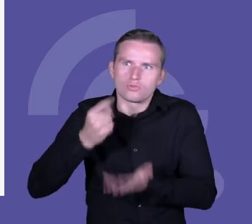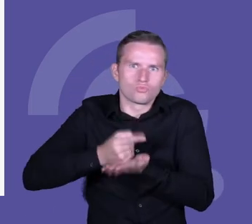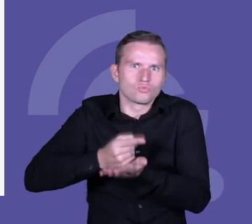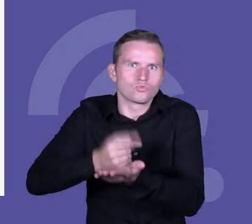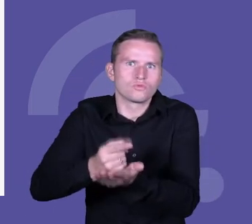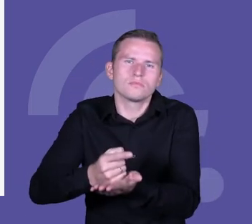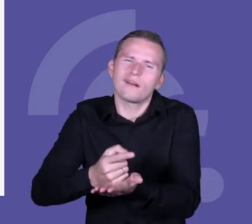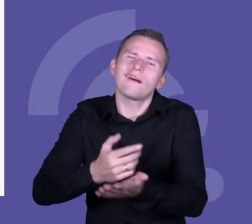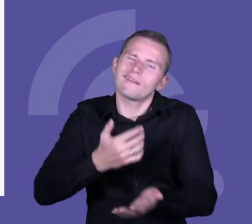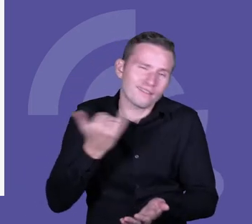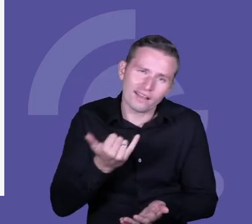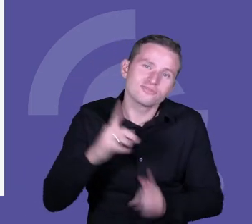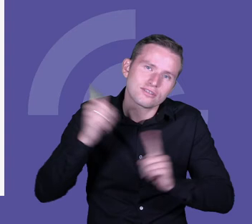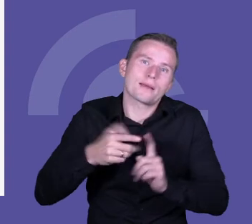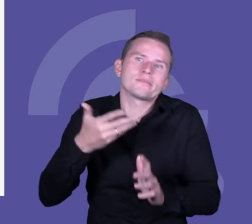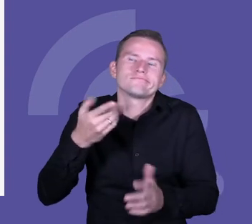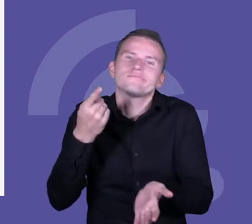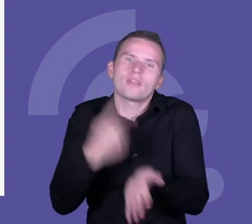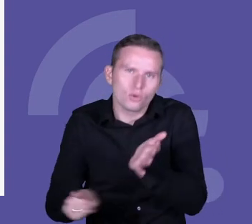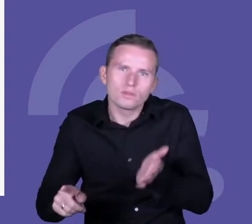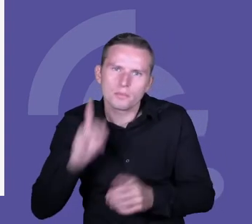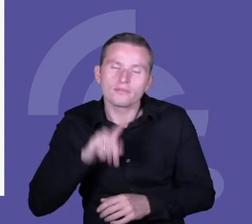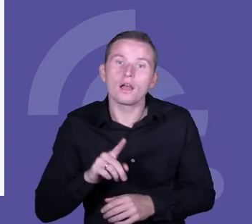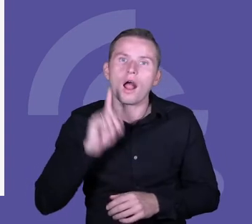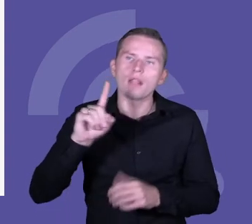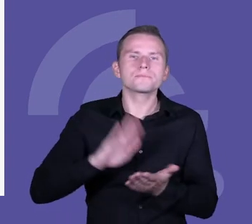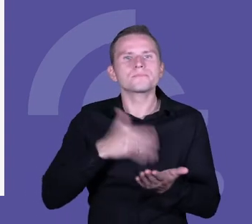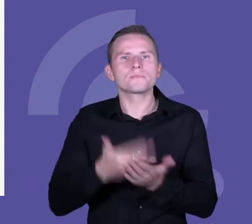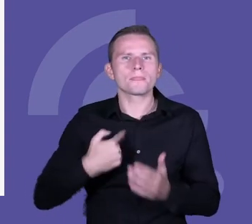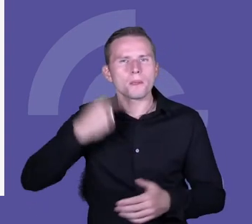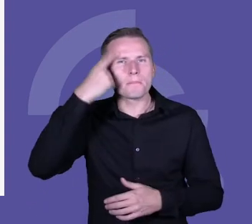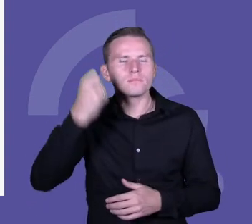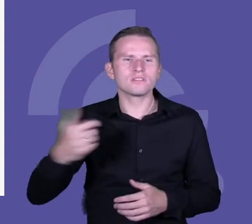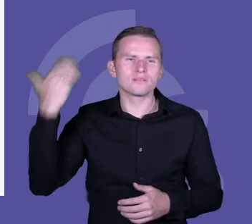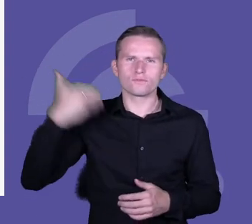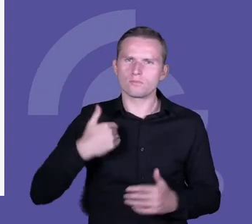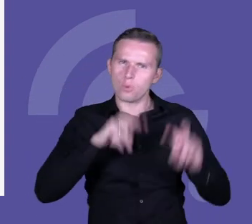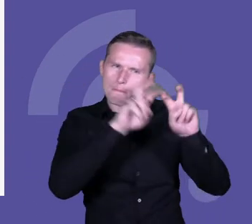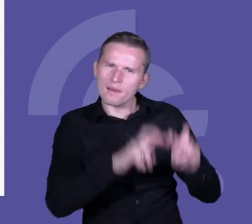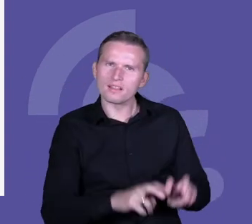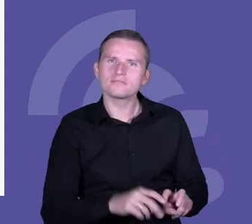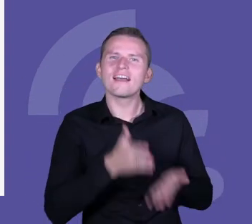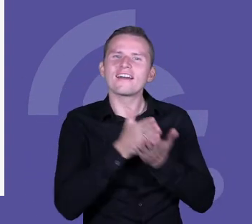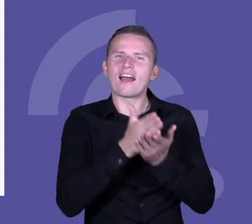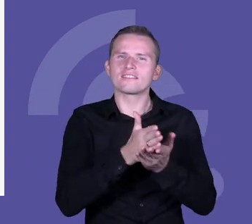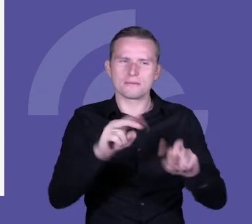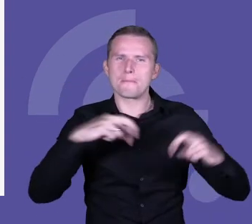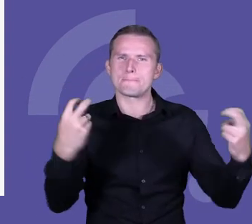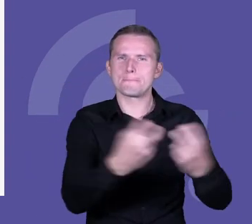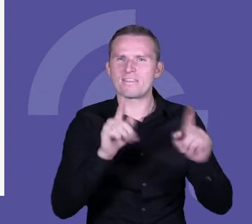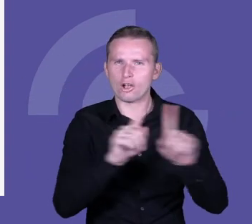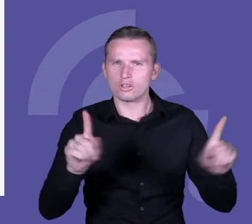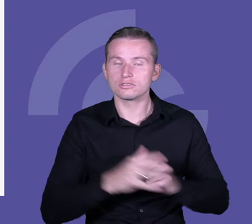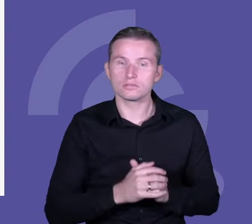bo to też jest ryzyko porażki, tak? Jak się coś próbuje nowego, ale na przykład pamiętam, że badaliśmy relacje w radach pedagogicznych i tam z